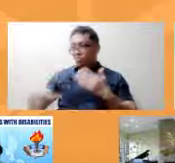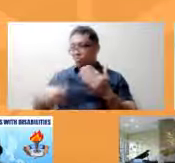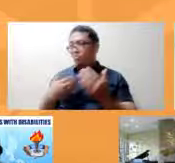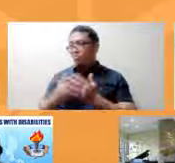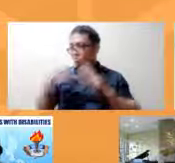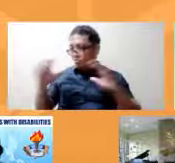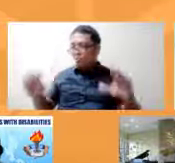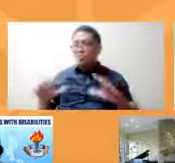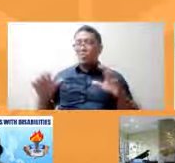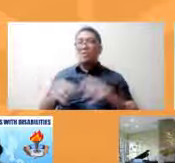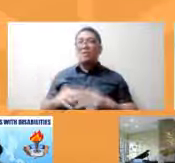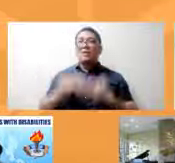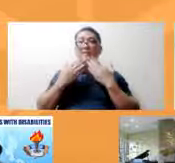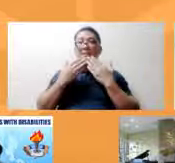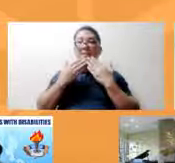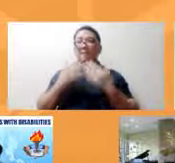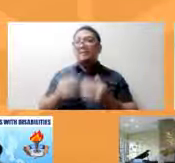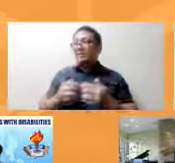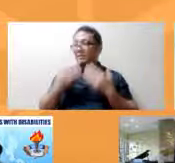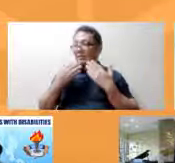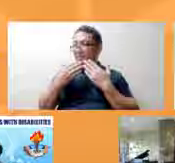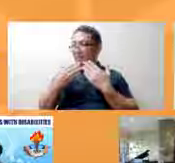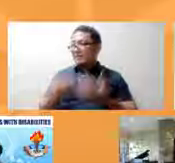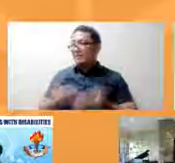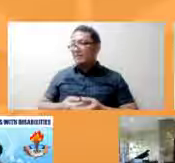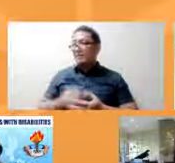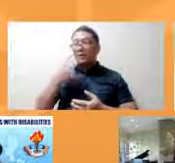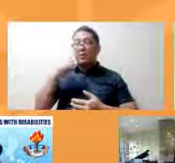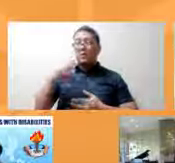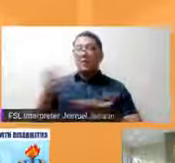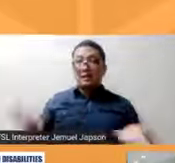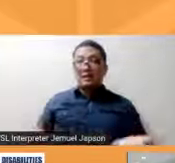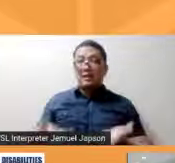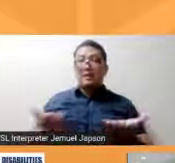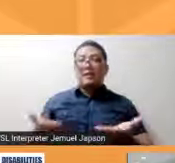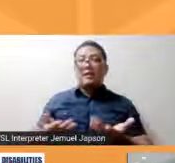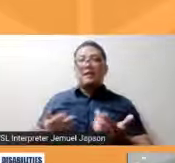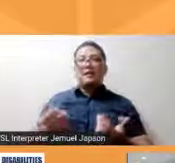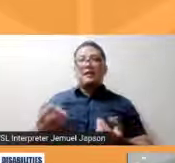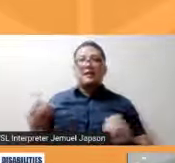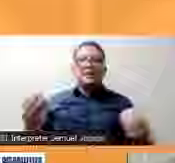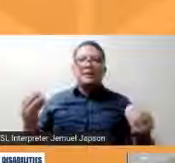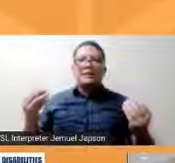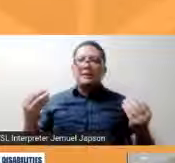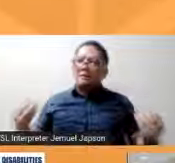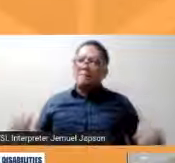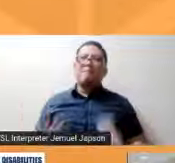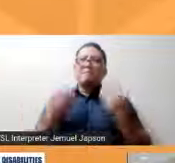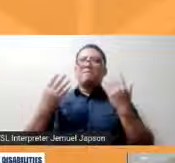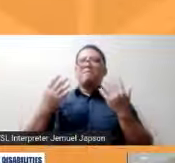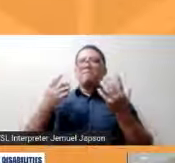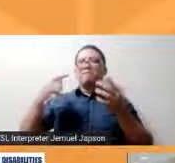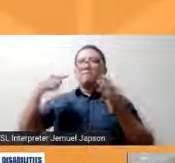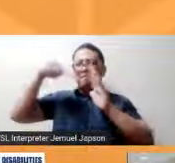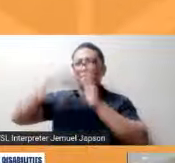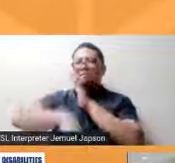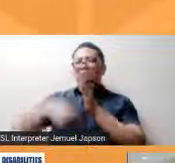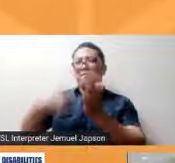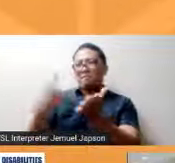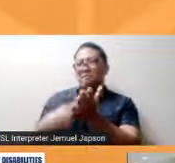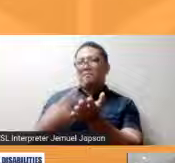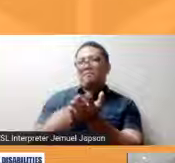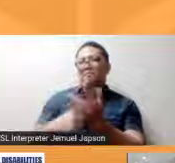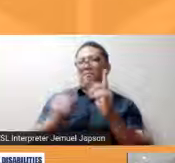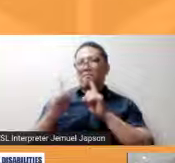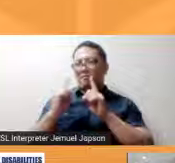thank you very much. Thank you very much po for being here for such an insightful discussion. Thank you